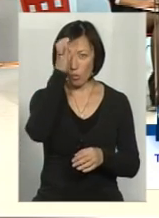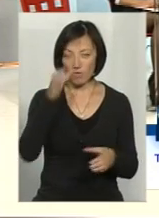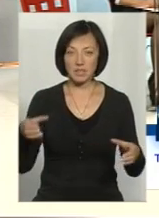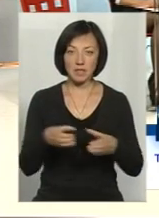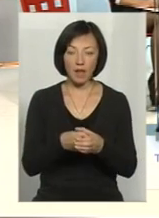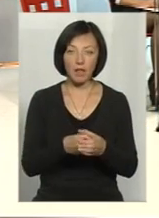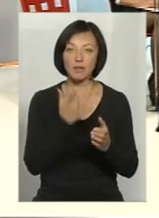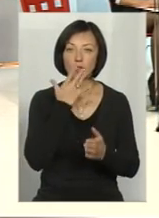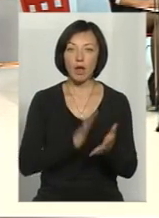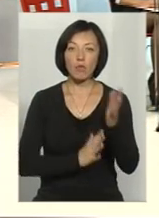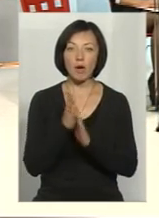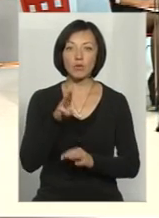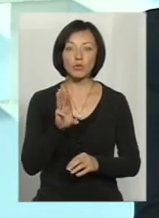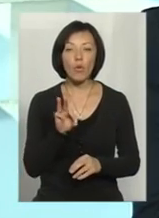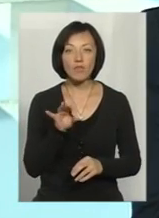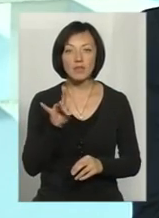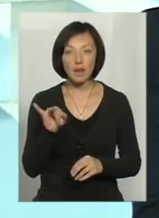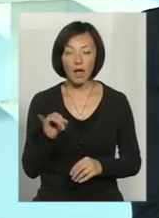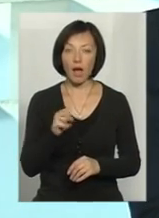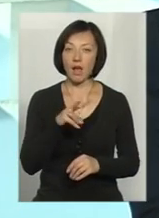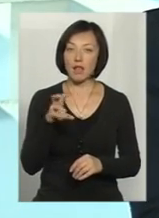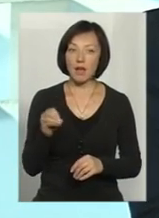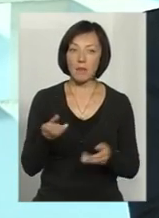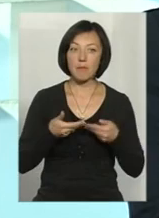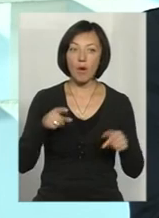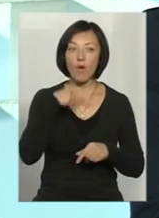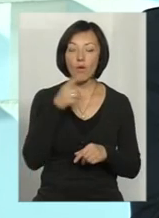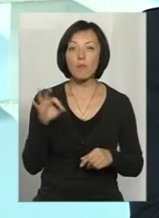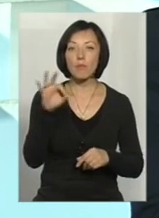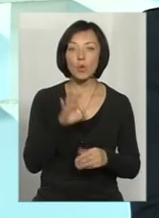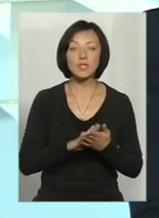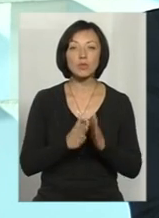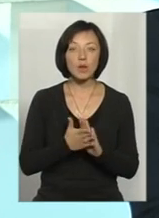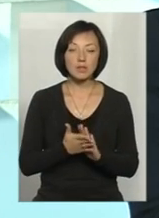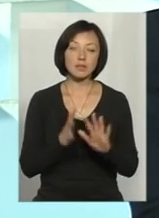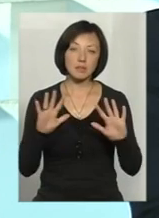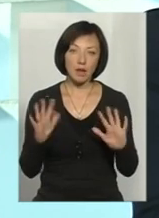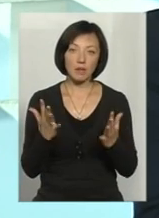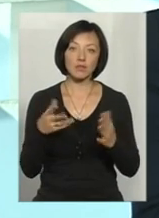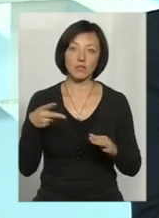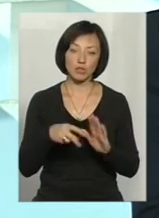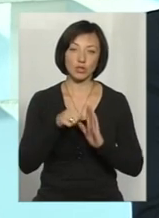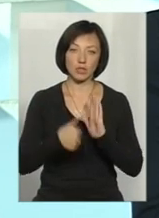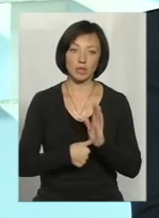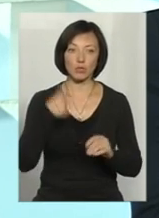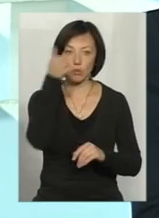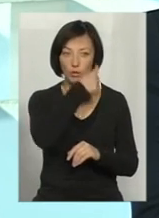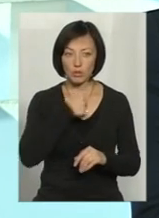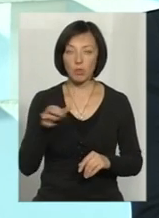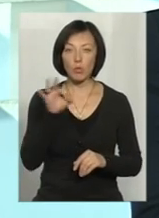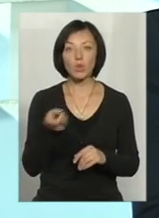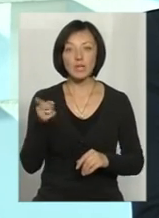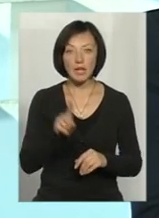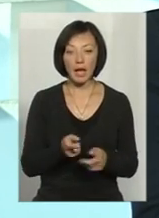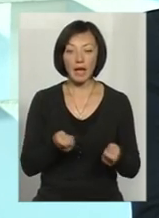склад Національного парку Подільській Товтри. Але ми говоримо саме про ту ситуацію, яка сталася у 2016 році. Про те,